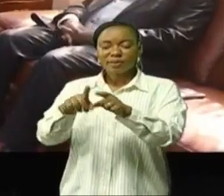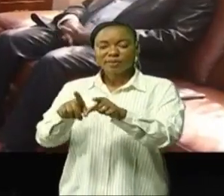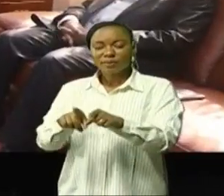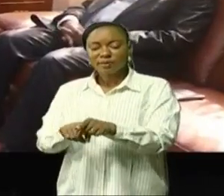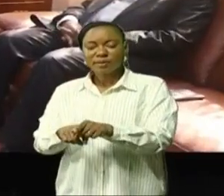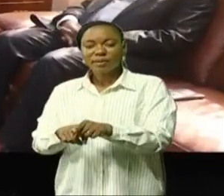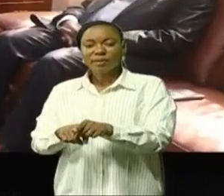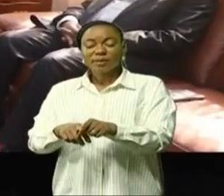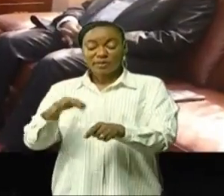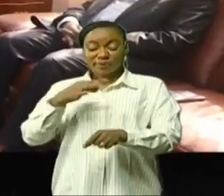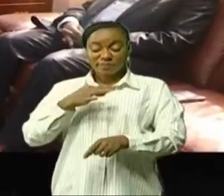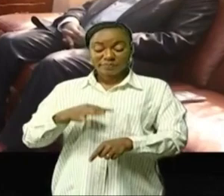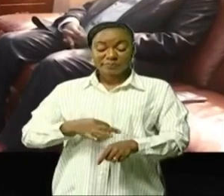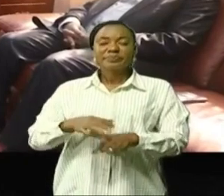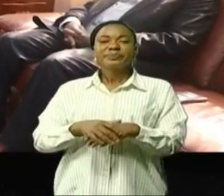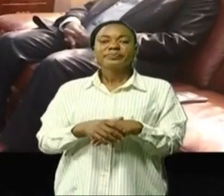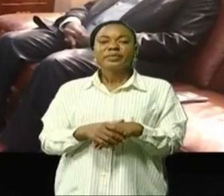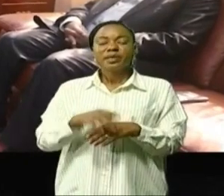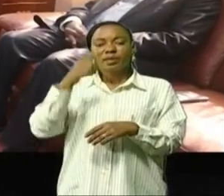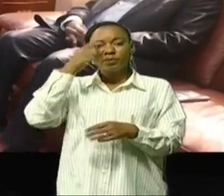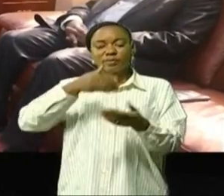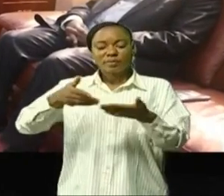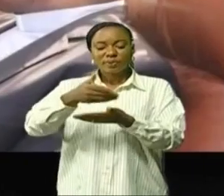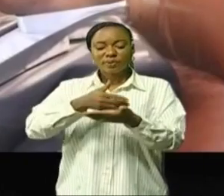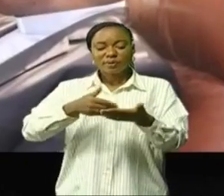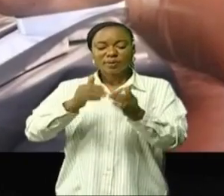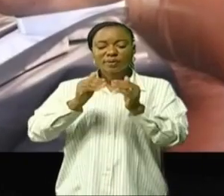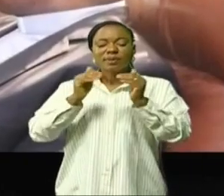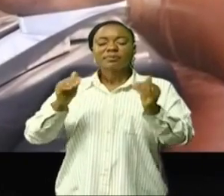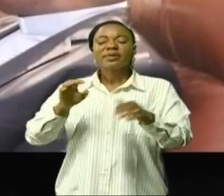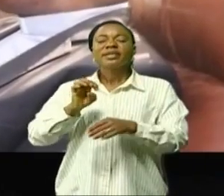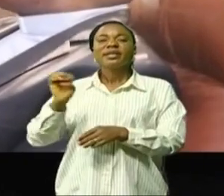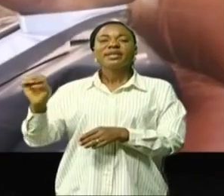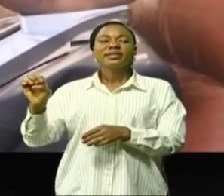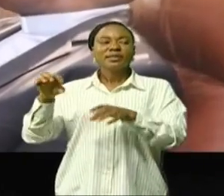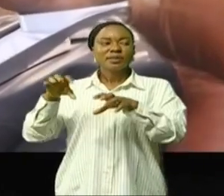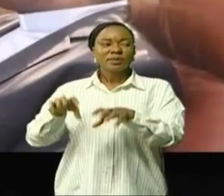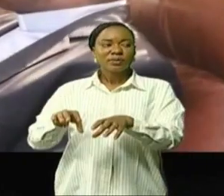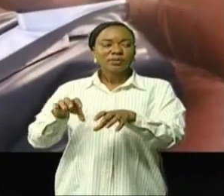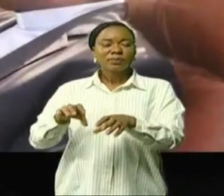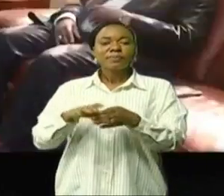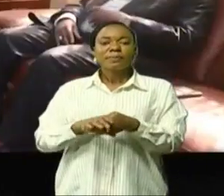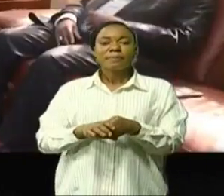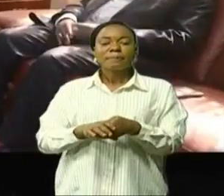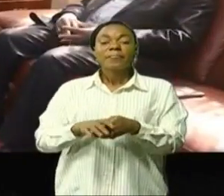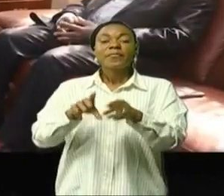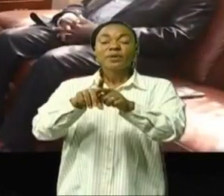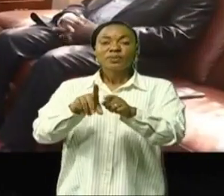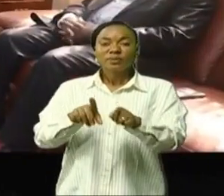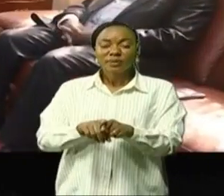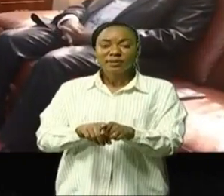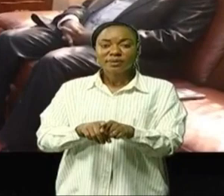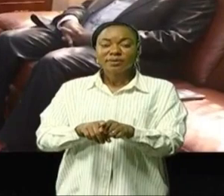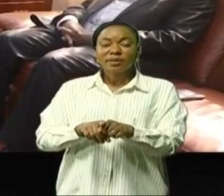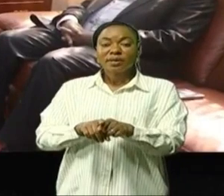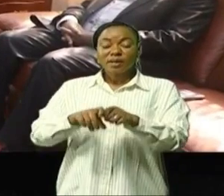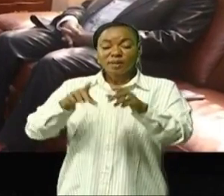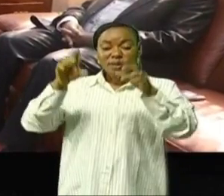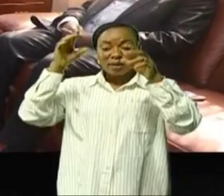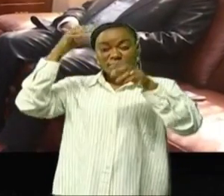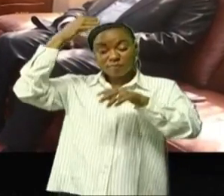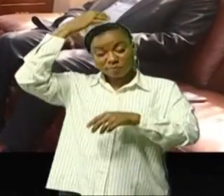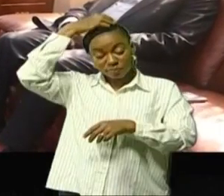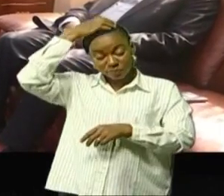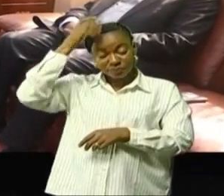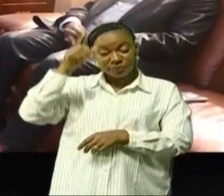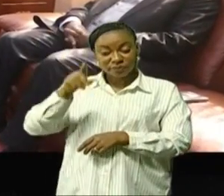'État Félix-Antoine Tchekide-Chilombo pour les retours définitifs de la paix dans la partie est de la République démocratique du Congo. Mgr Marcel Ootembi, président de la